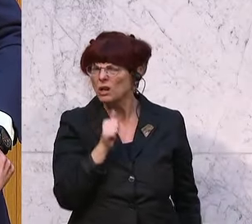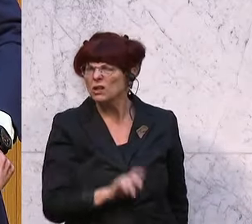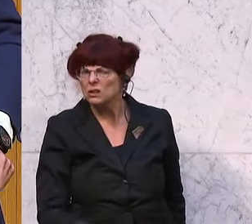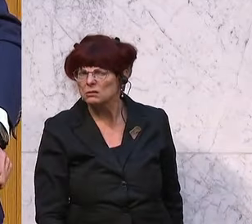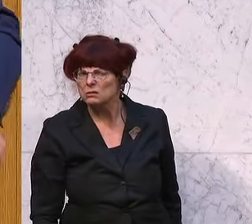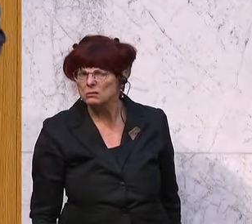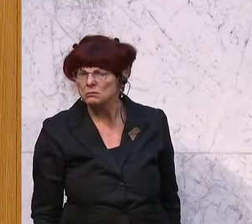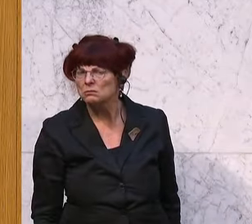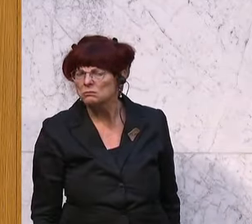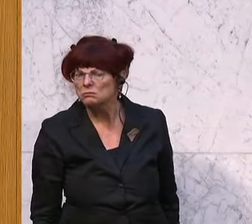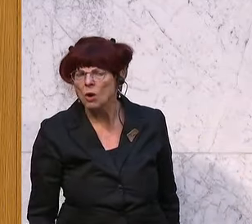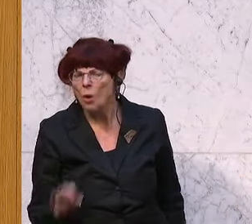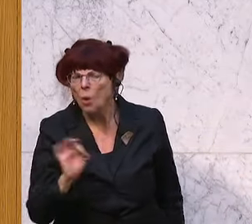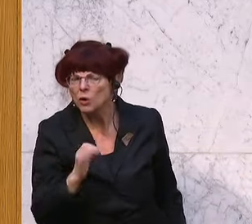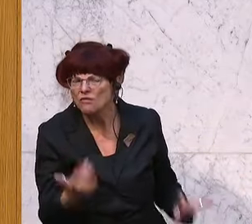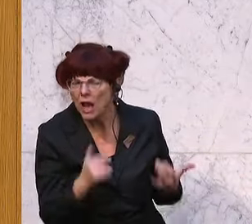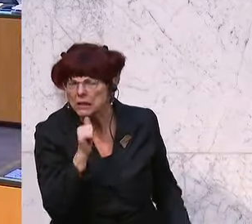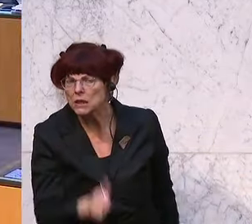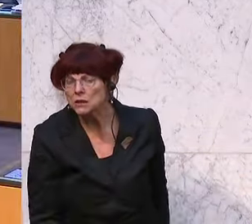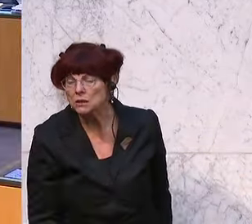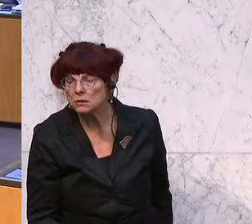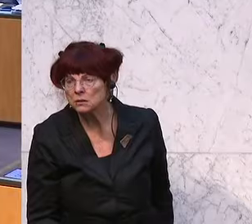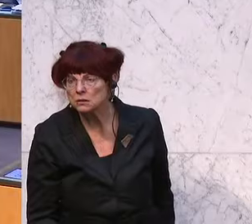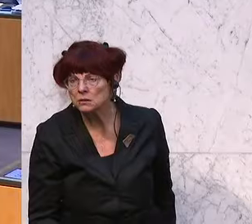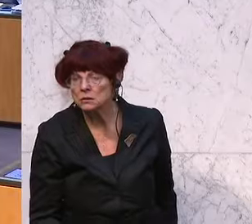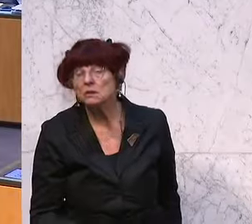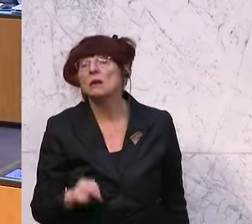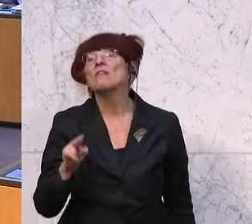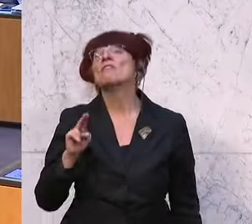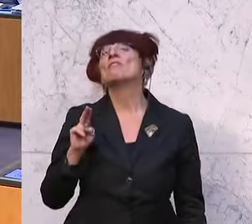geehrten Damen und Herren. Oder vielleicht doch nicht. Und warum